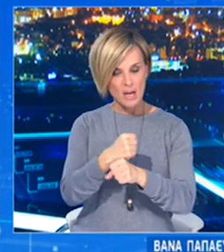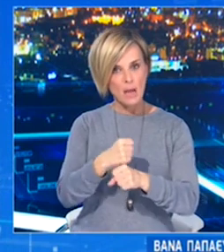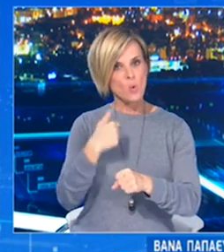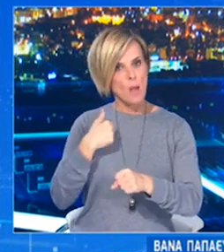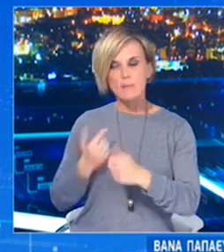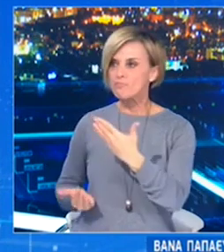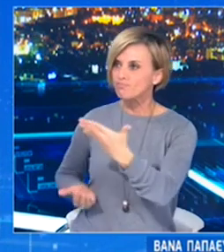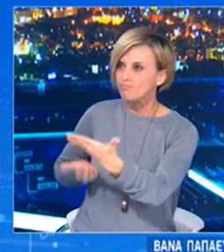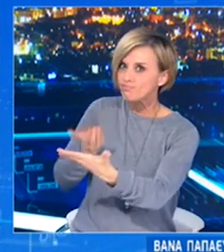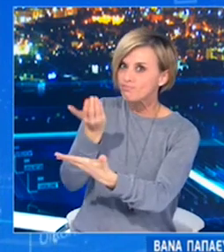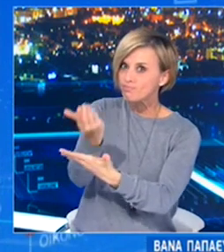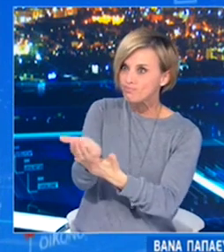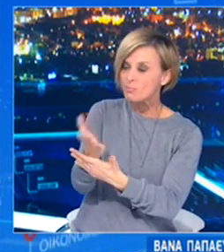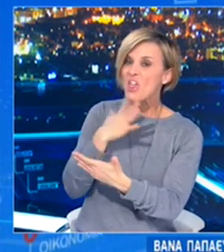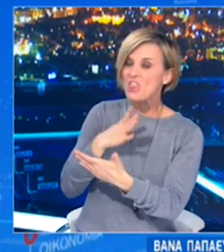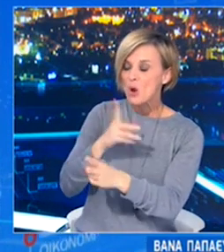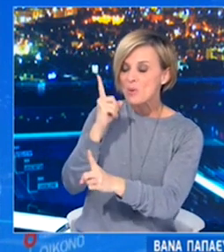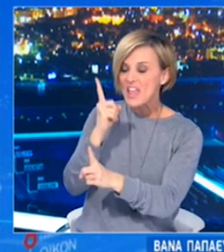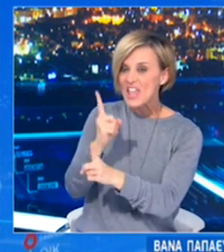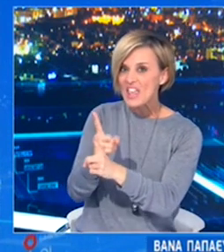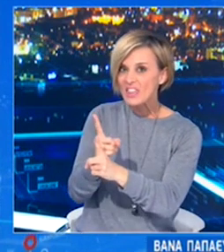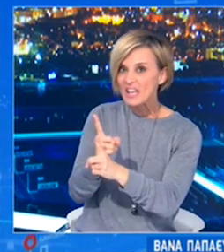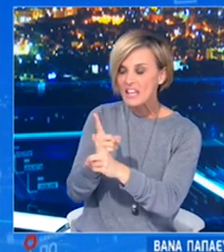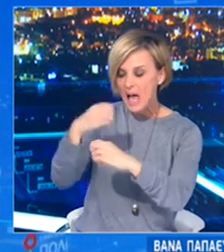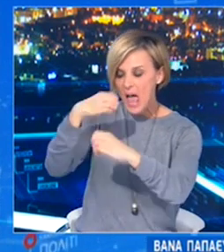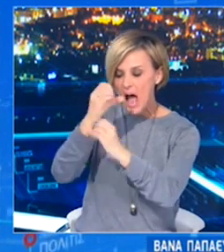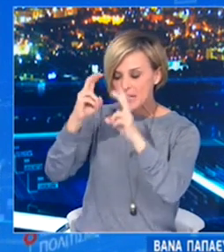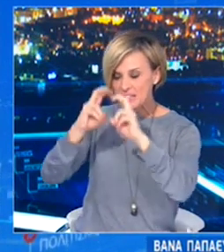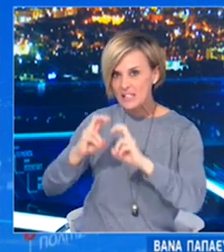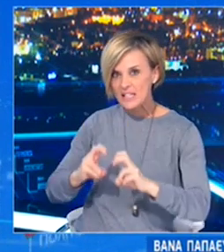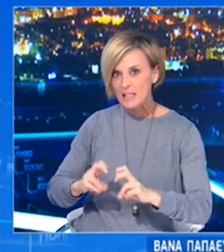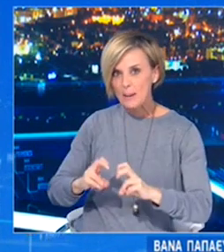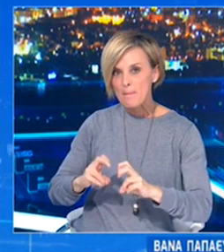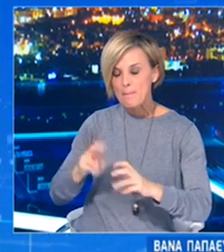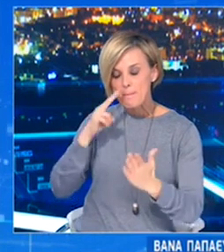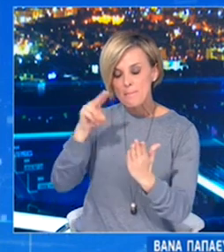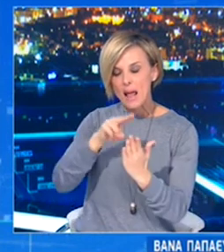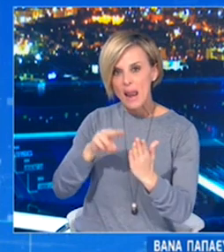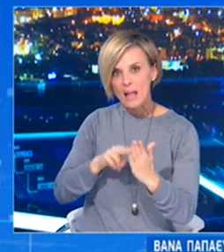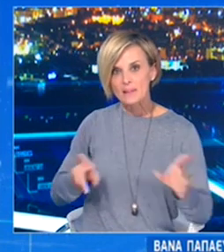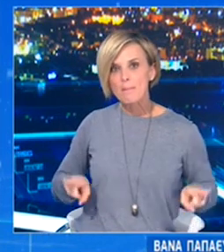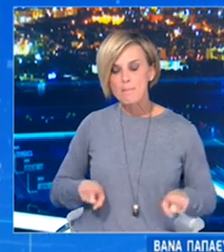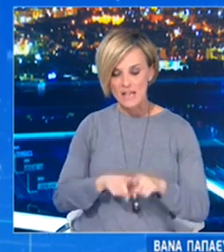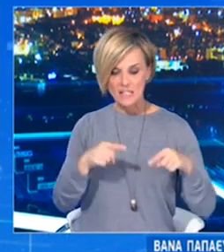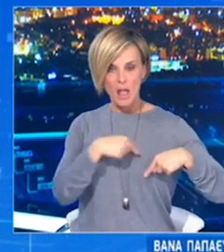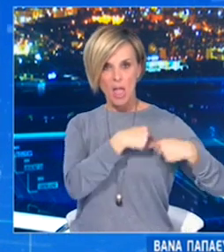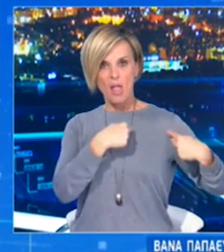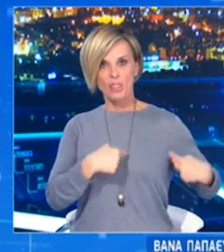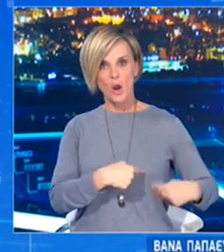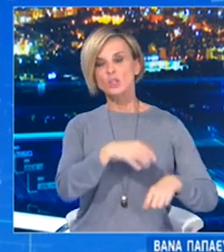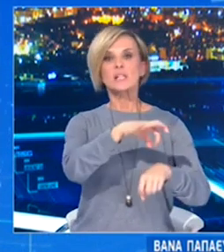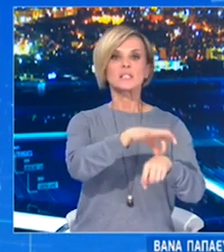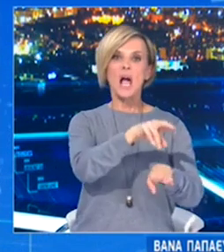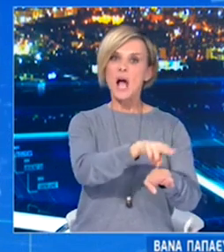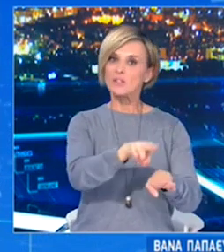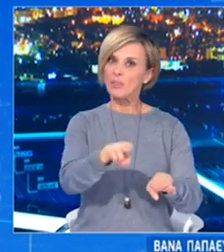Γνωρίζουμε ότι όταν γίνεται μια κλινική μελέτη δεν είναι πολύ μεγάλος ο αριθμός των ασθενών που μετέχουν. Ξέρω ότι σίγουρα θα συμμετέχει το